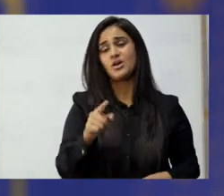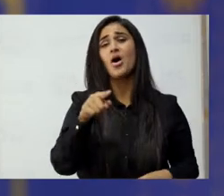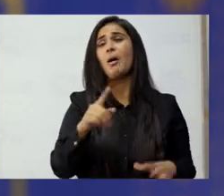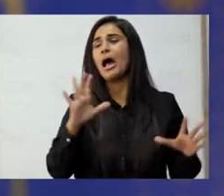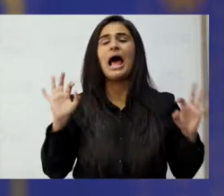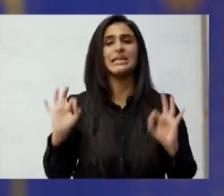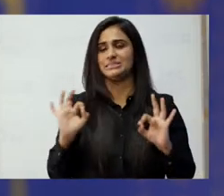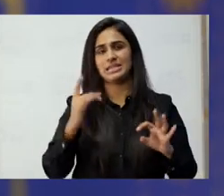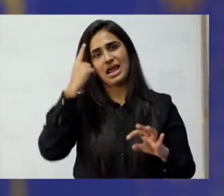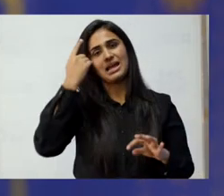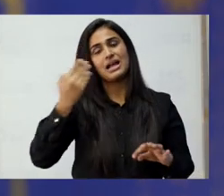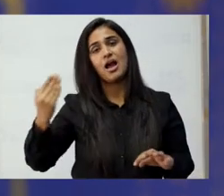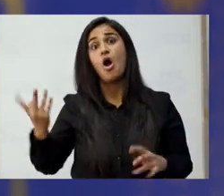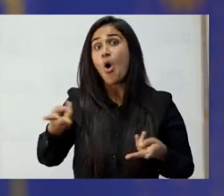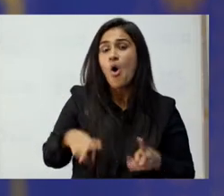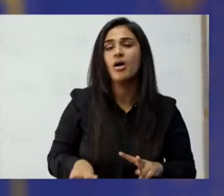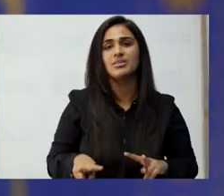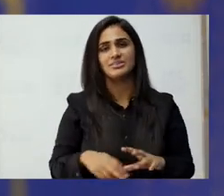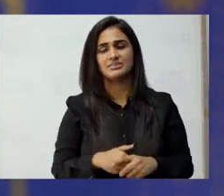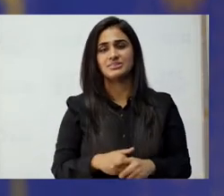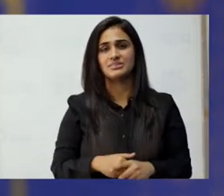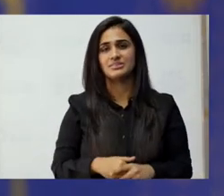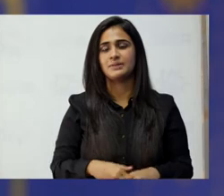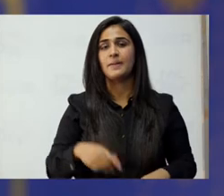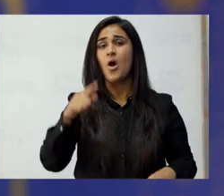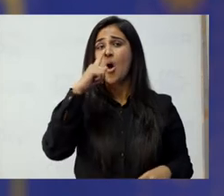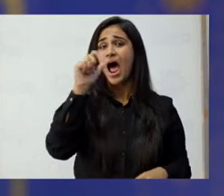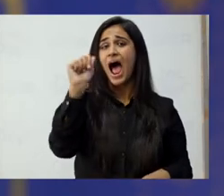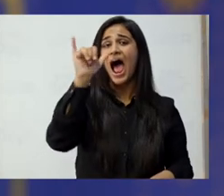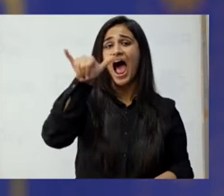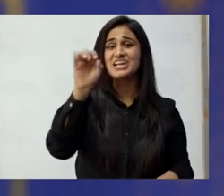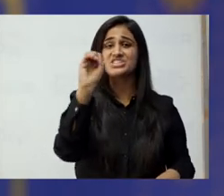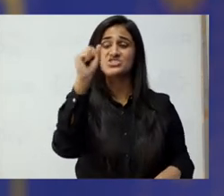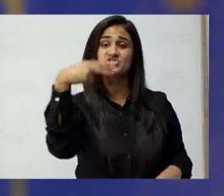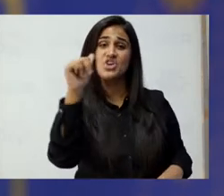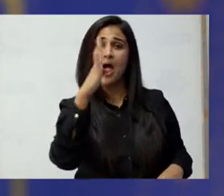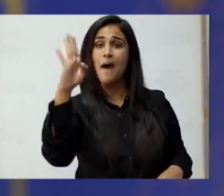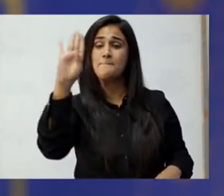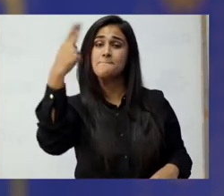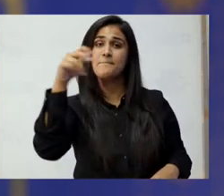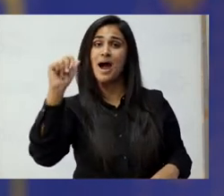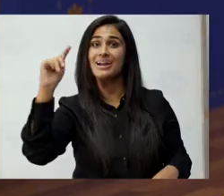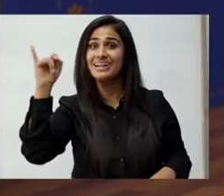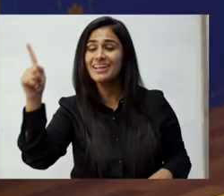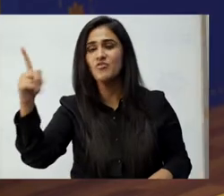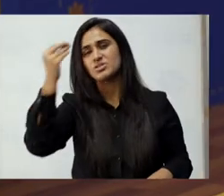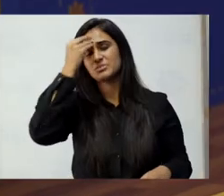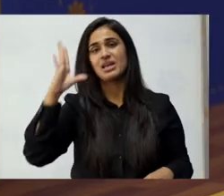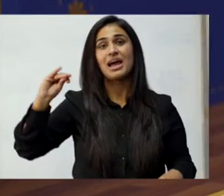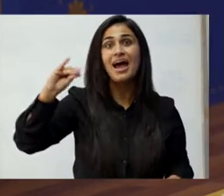پلیز مسمت کیجئے گا بہت دلچسپ کہانیاں ہیں اور آئیشہ بھٹی نے ایک بڑے مزے کا کام کیا ہے